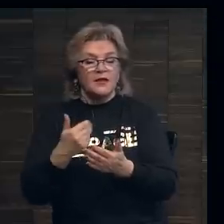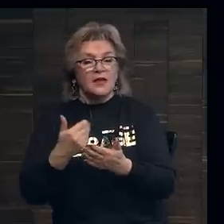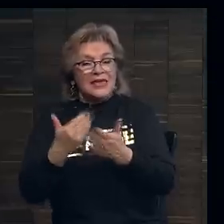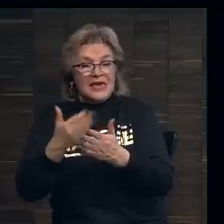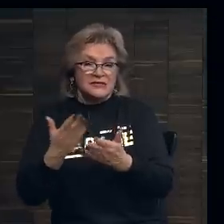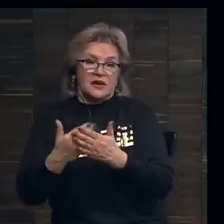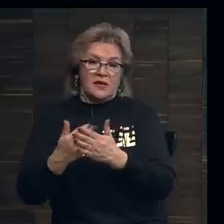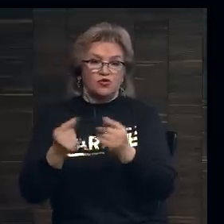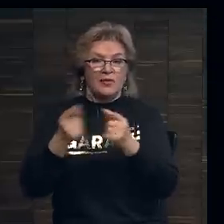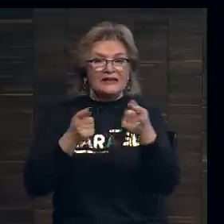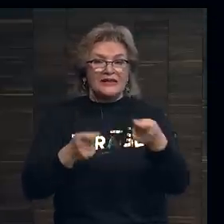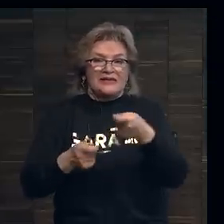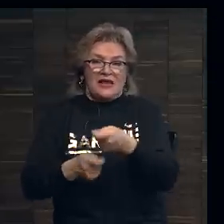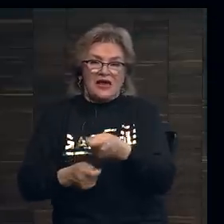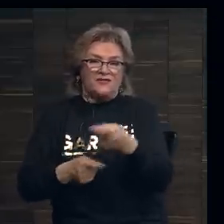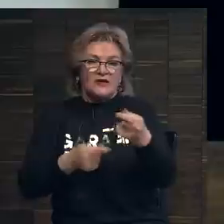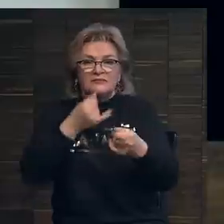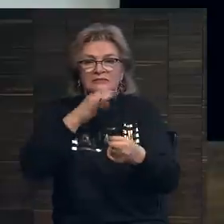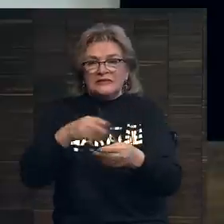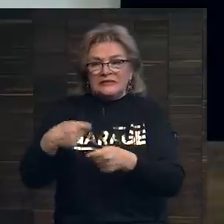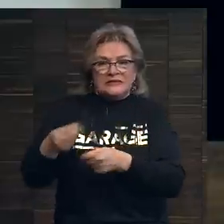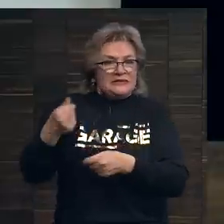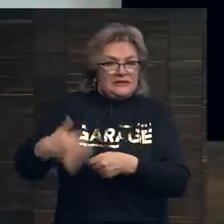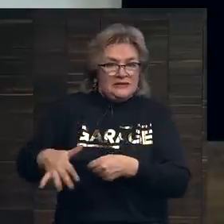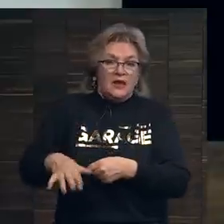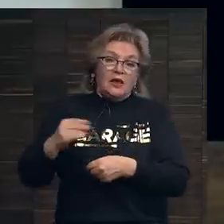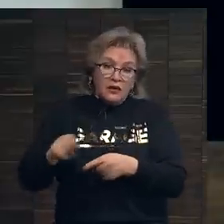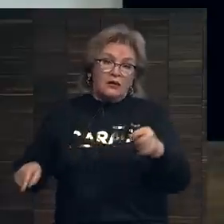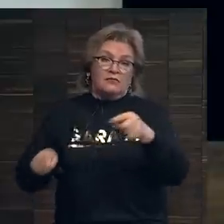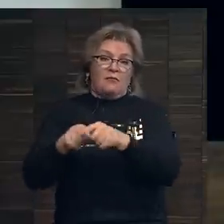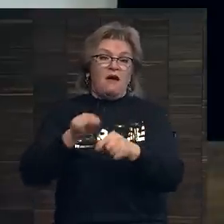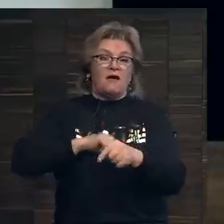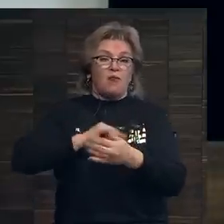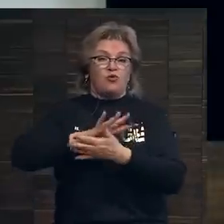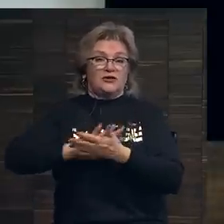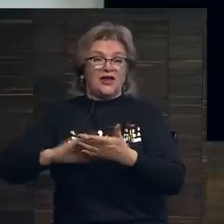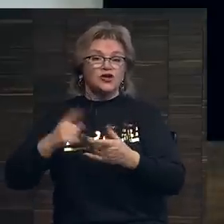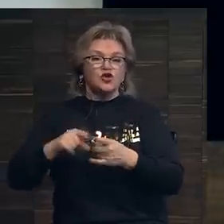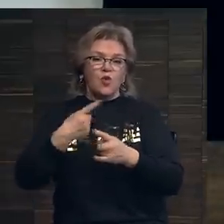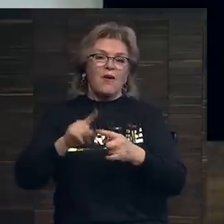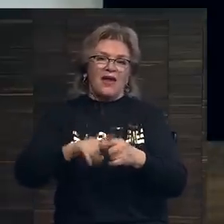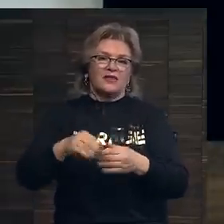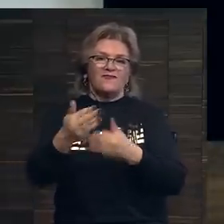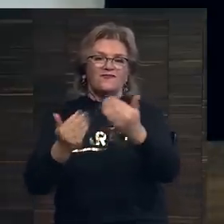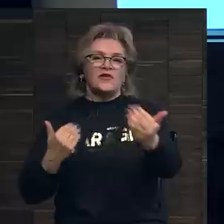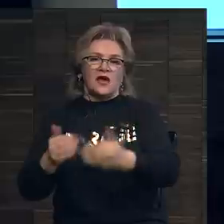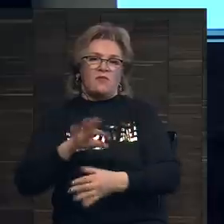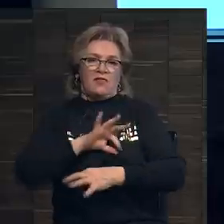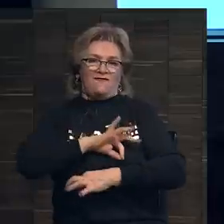если конкретная заявка ему не по карману, и работать с ним, чтобы это закончилось взаимовыгодно.